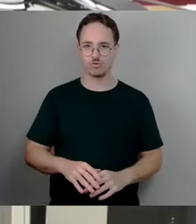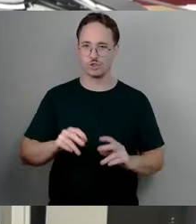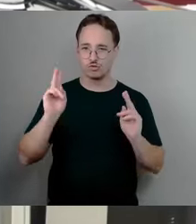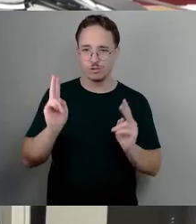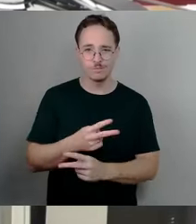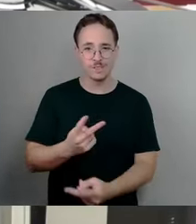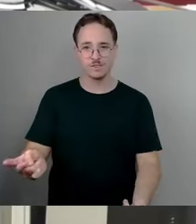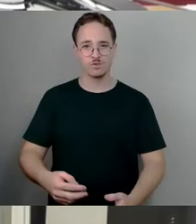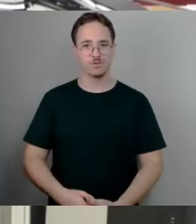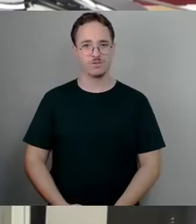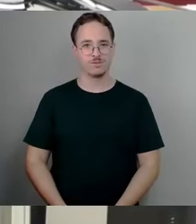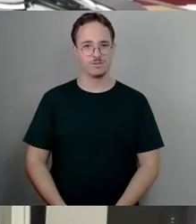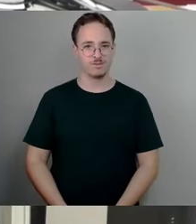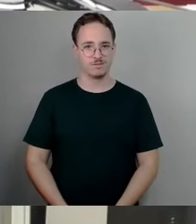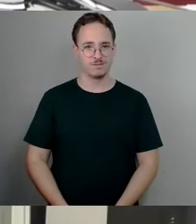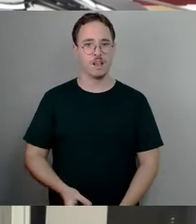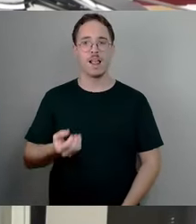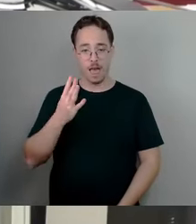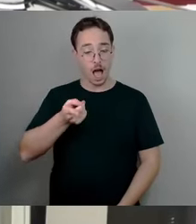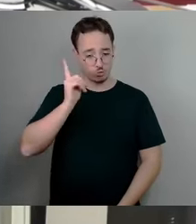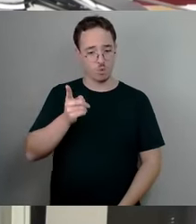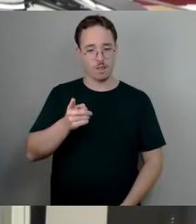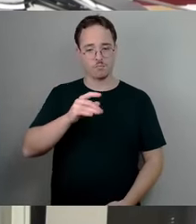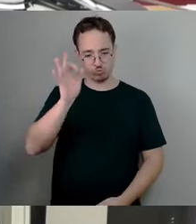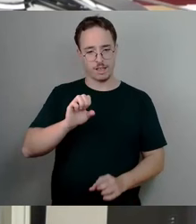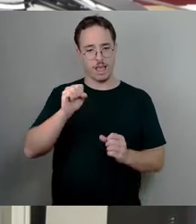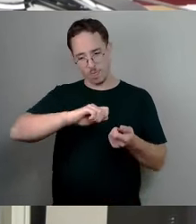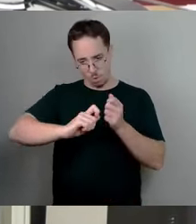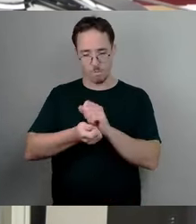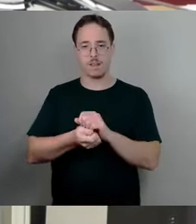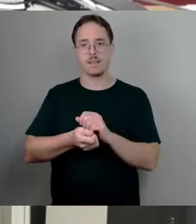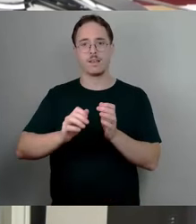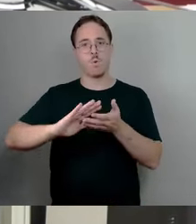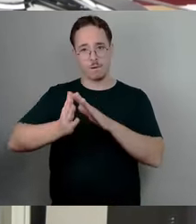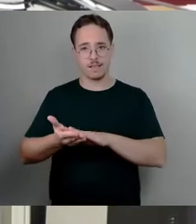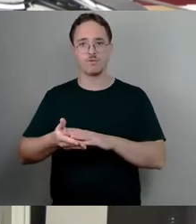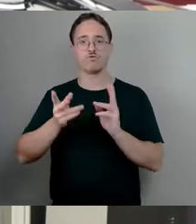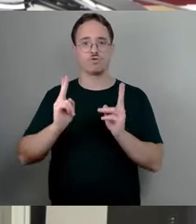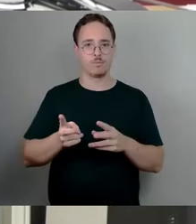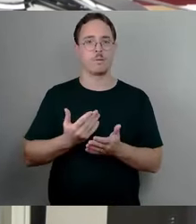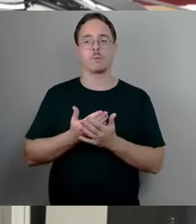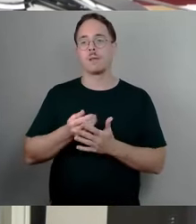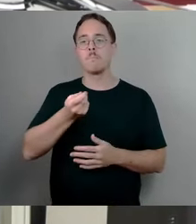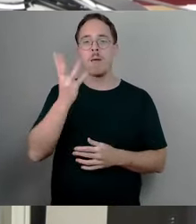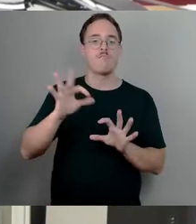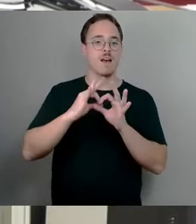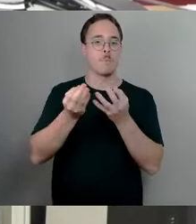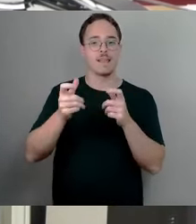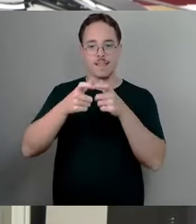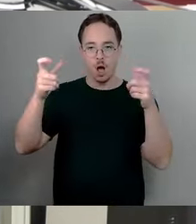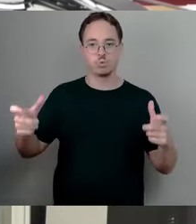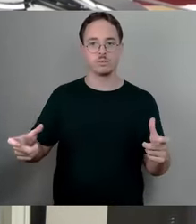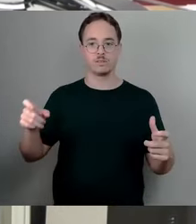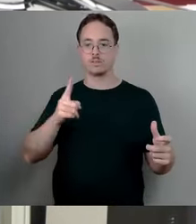Ja, natürlich ist die 100% umlegbar, aber wenn Sie in einem Mehrfamilienhaus wohnen mit 16, mit 20, mit 50 Mietparteien,